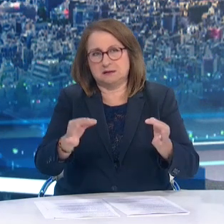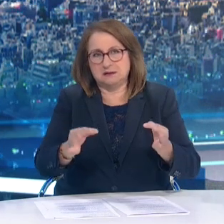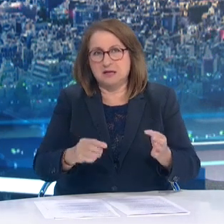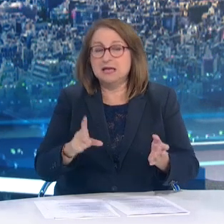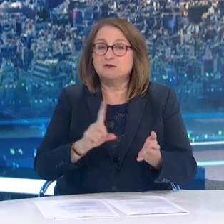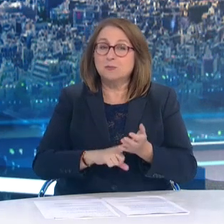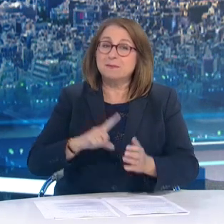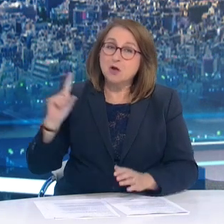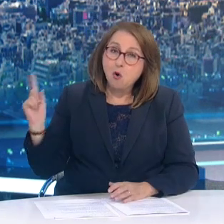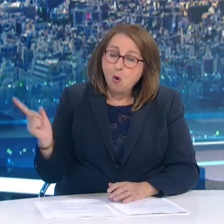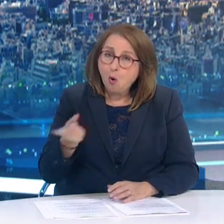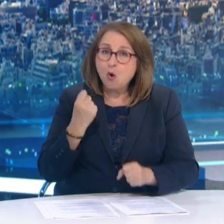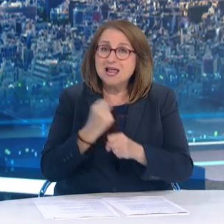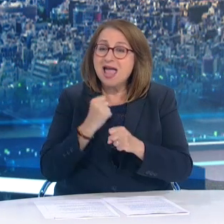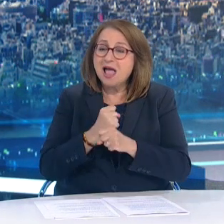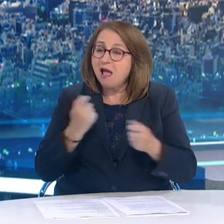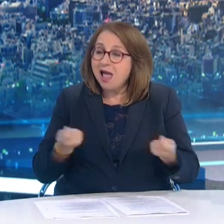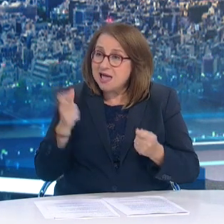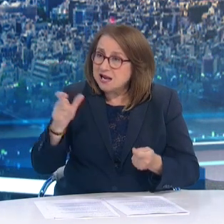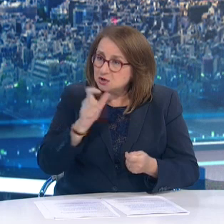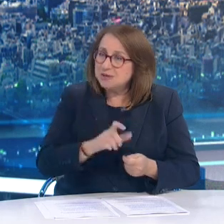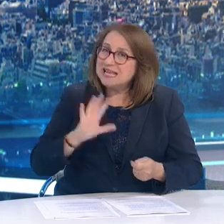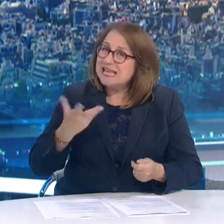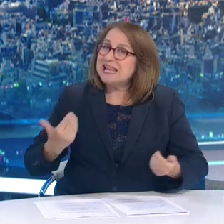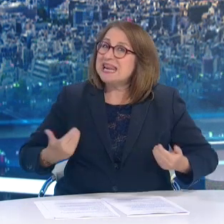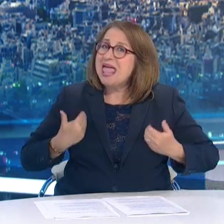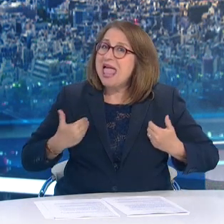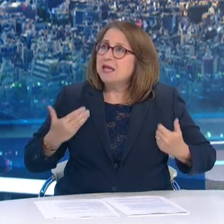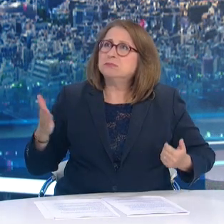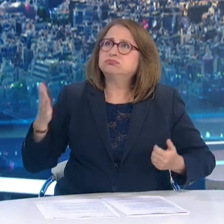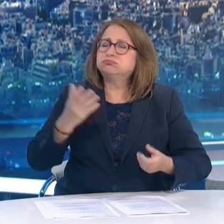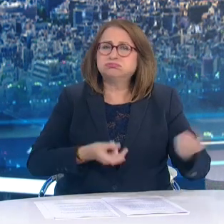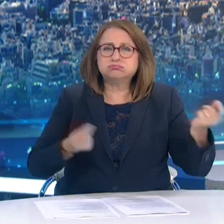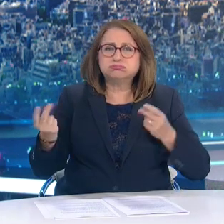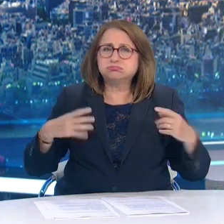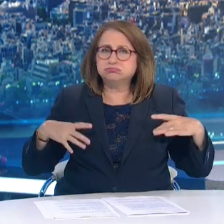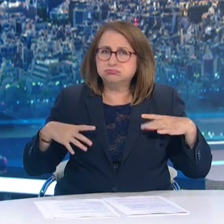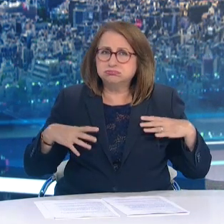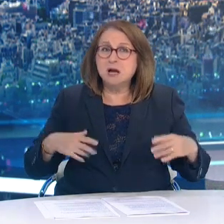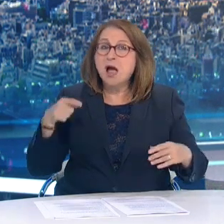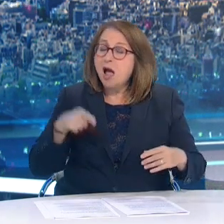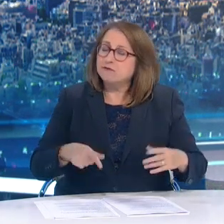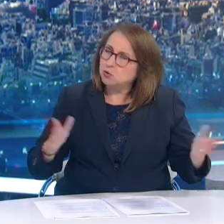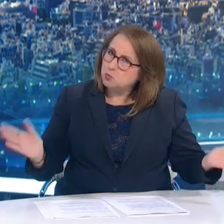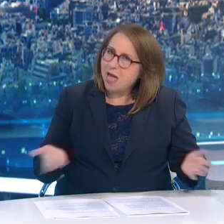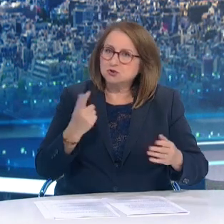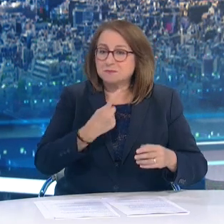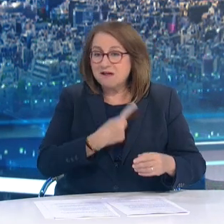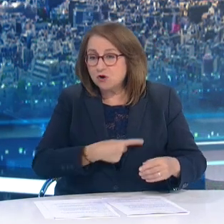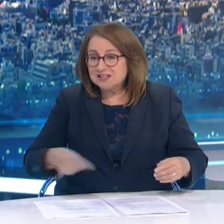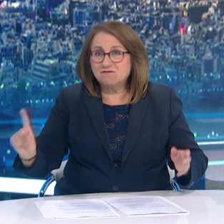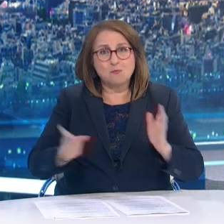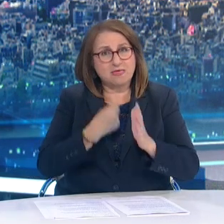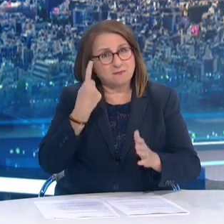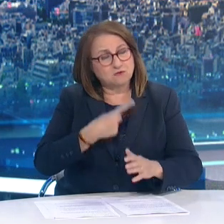ανεξάρτητα με το αν εργάζονται ή βρίσκονται σε διακοπές με την εβδομαδιαία χρήση του self-test είναι ιδιαίτερα σημαντική. Ας μην